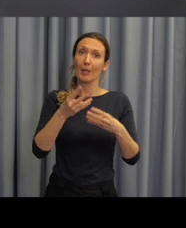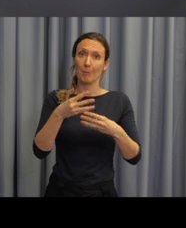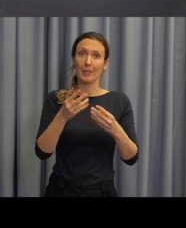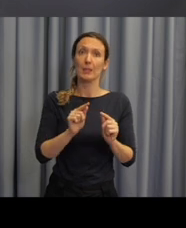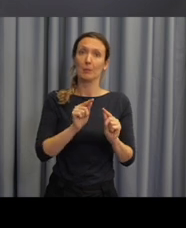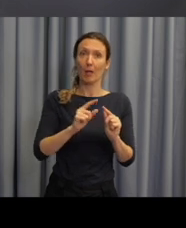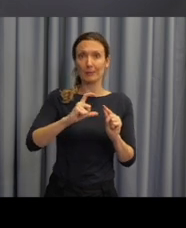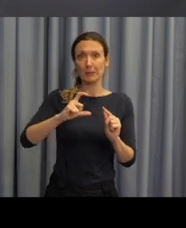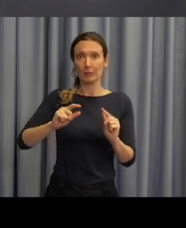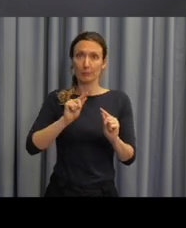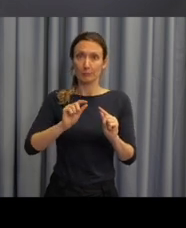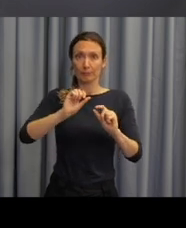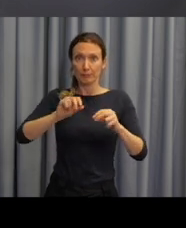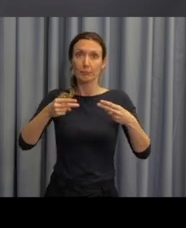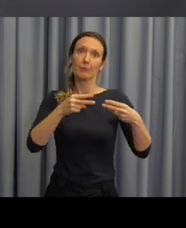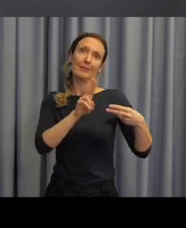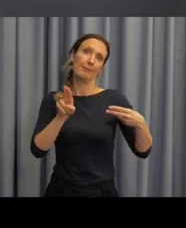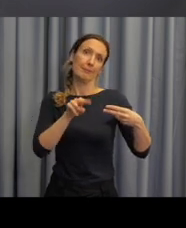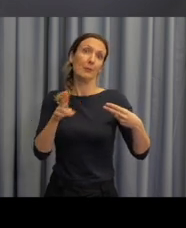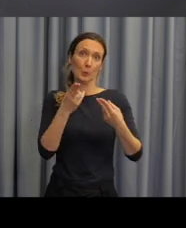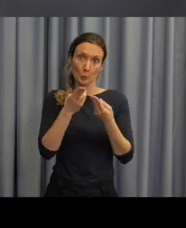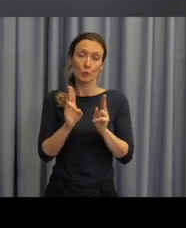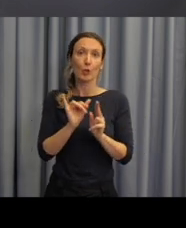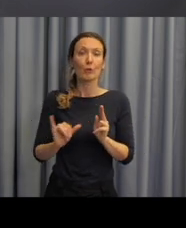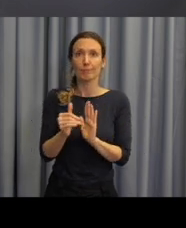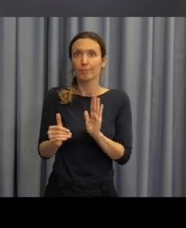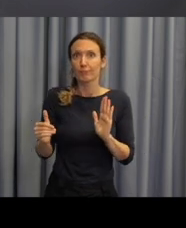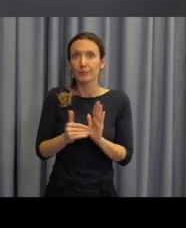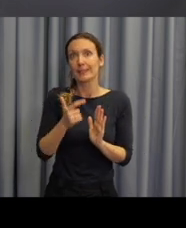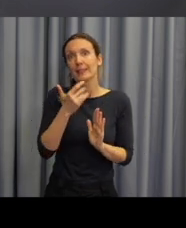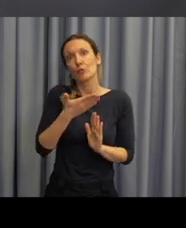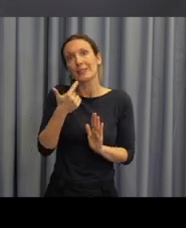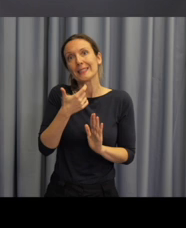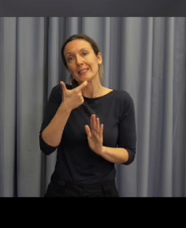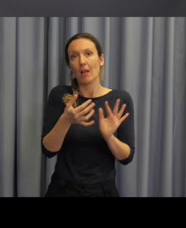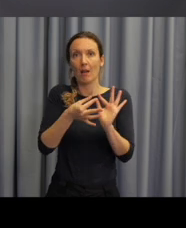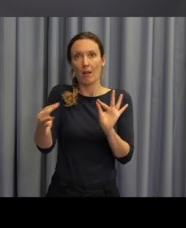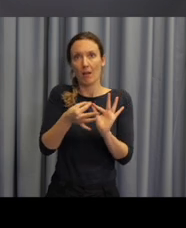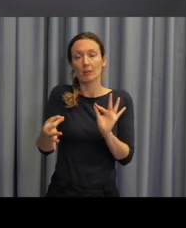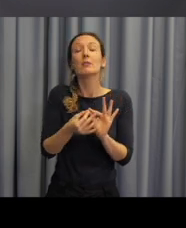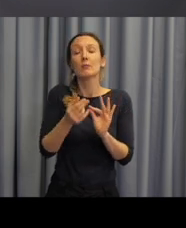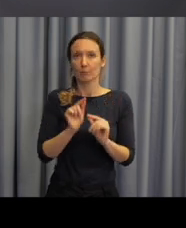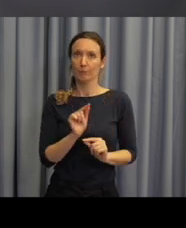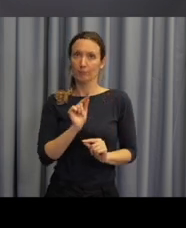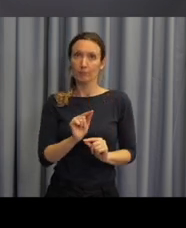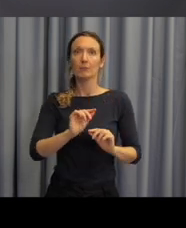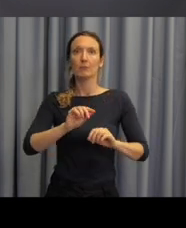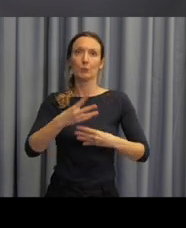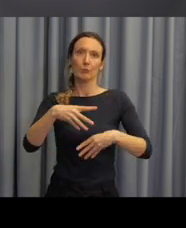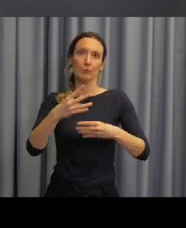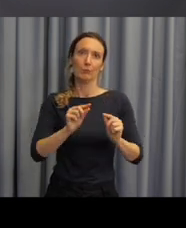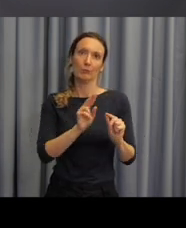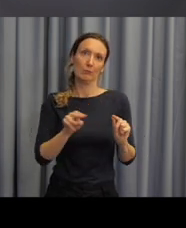naší mluvené řeši do řeči psané. Takže kdo vyžaduje tuto funkcionalitu, je možné využít zároveň přepisu